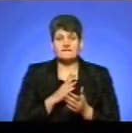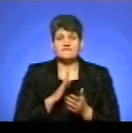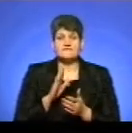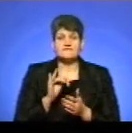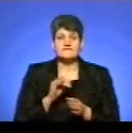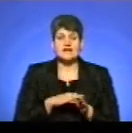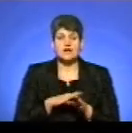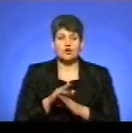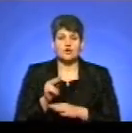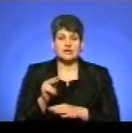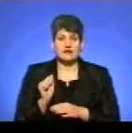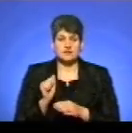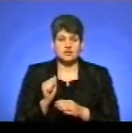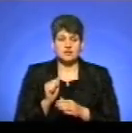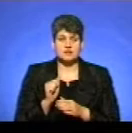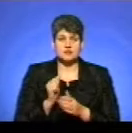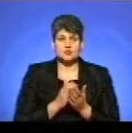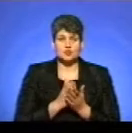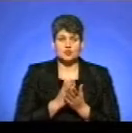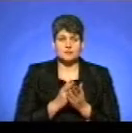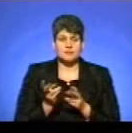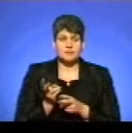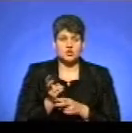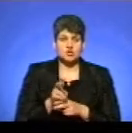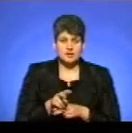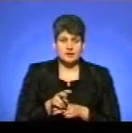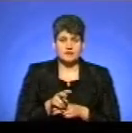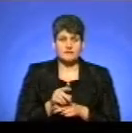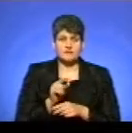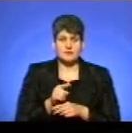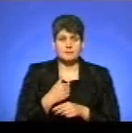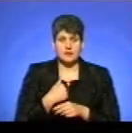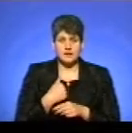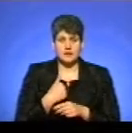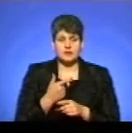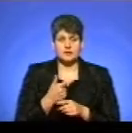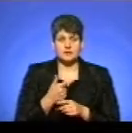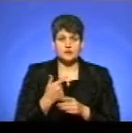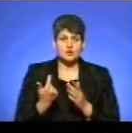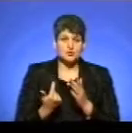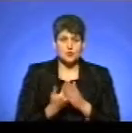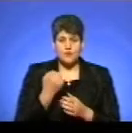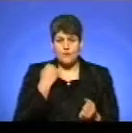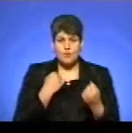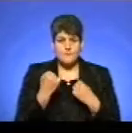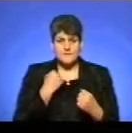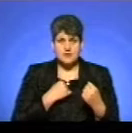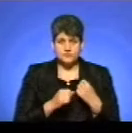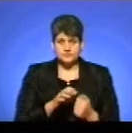прийшли, він мене до тих пір знову побив,